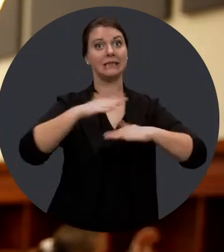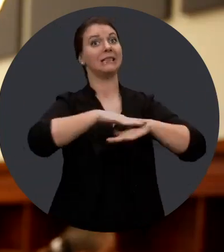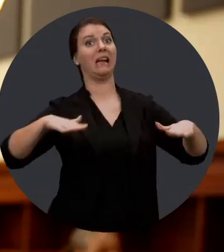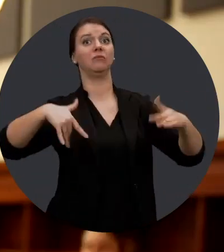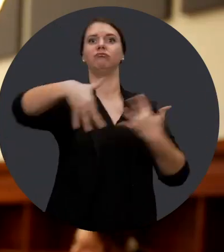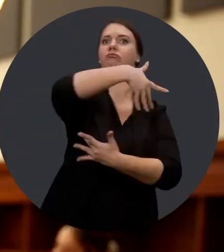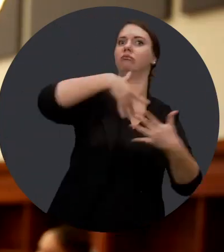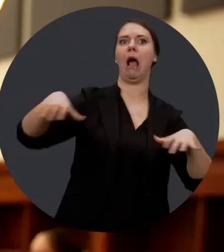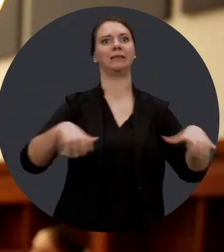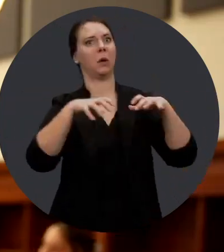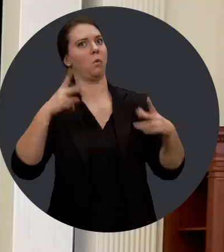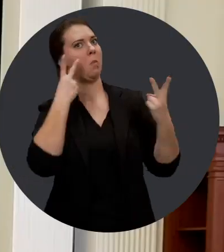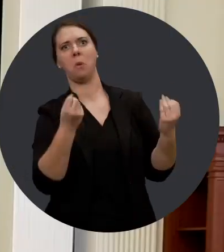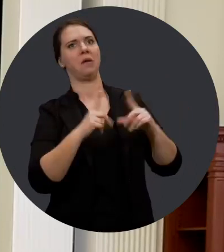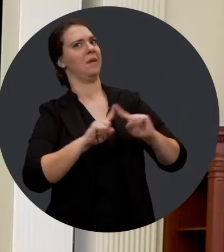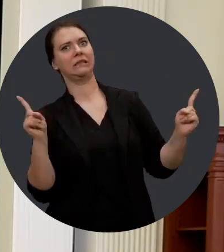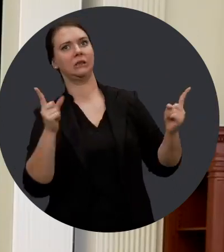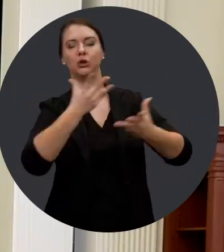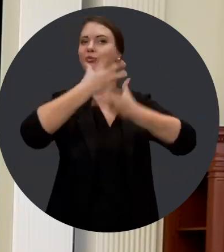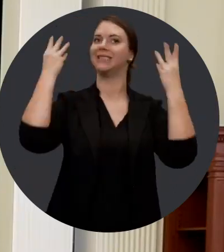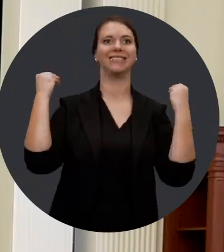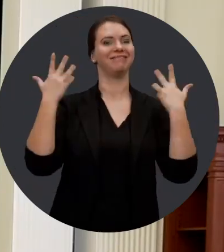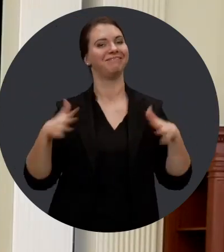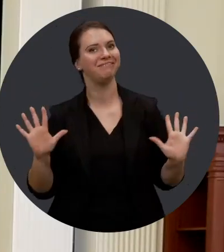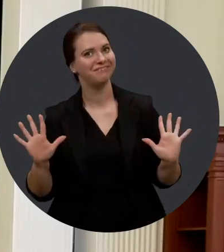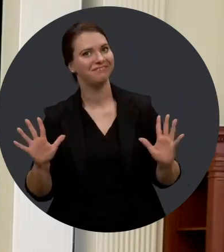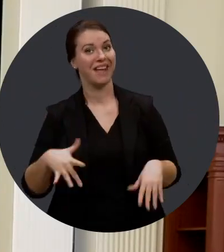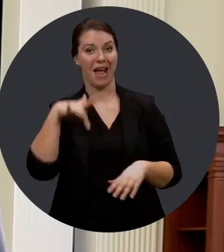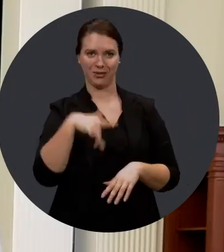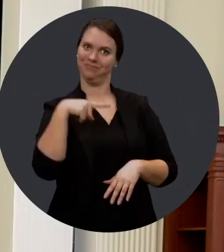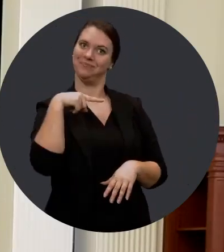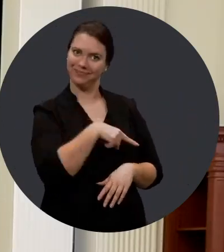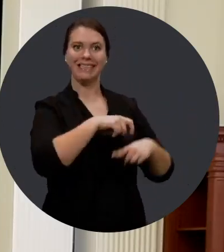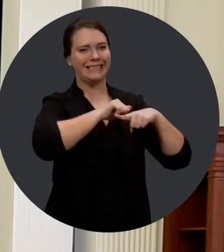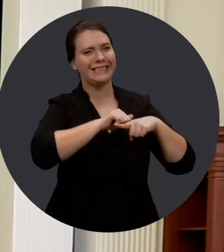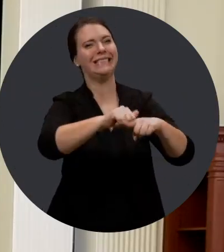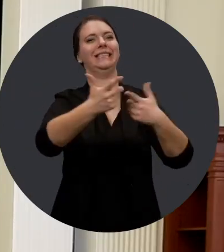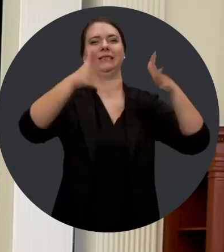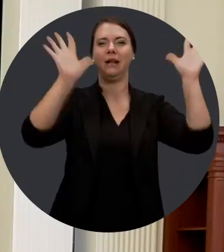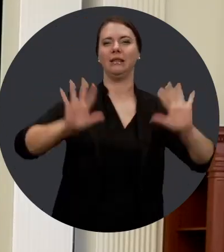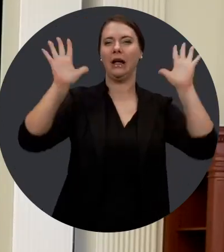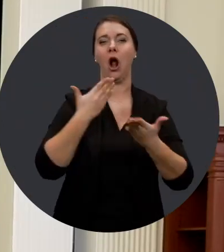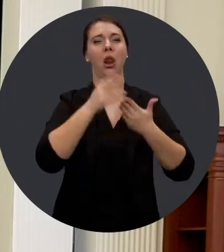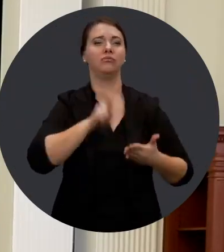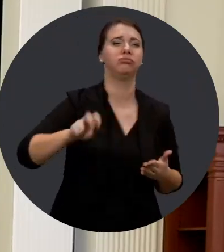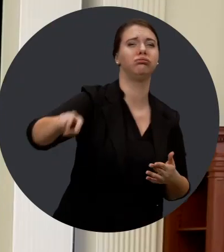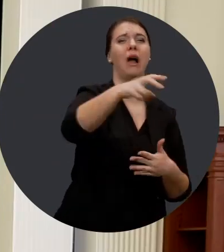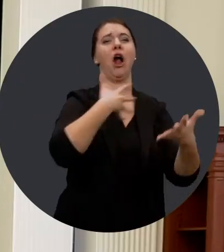êtes sur scène, une fois que vous êtes en action, on ne la voit plus, cette différence-là. On l'oublie rapidement. Puis, grâce aux ateliers qu'on donne dans les écoles,